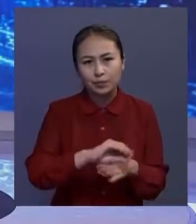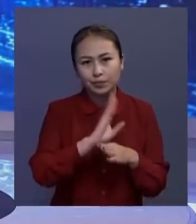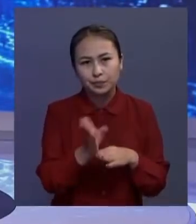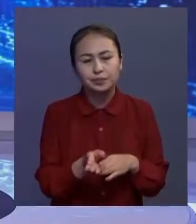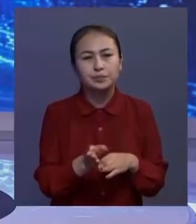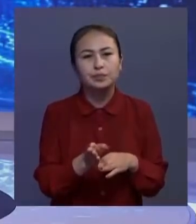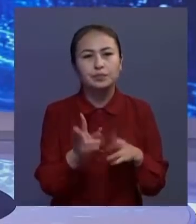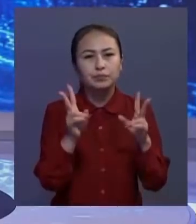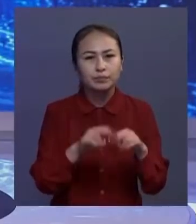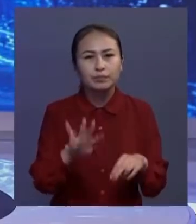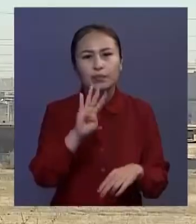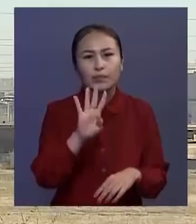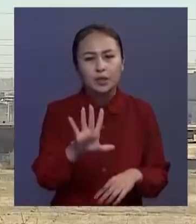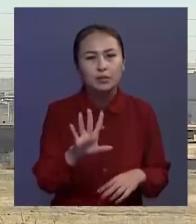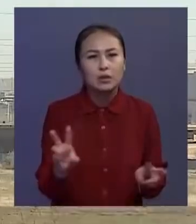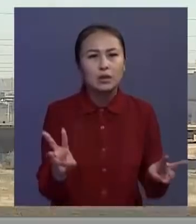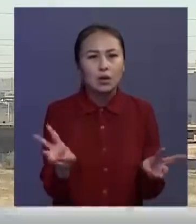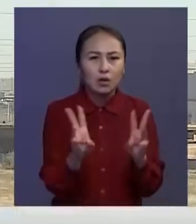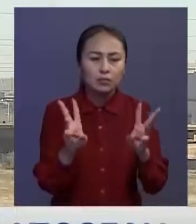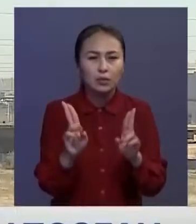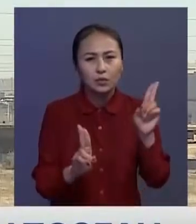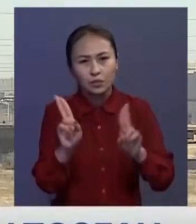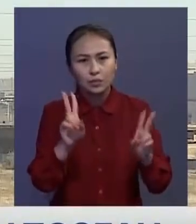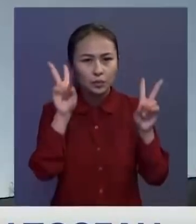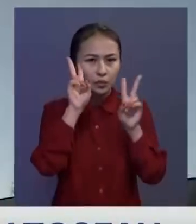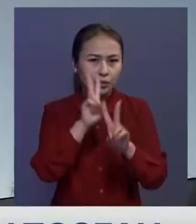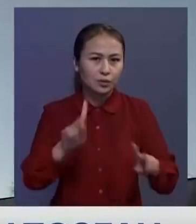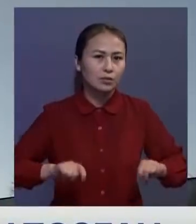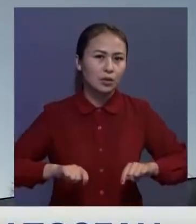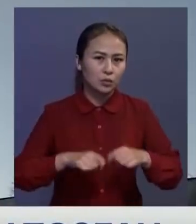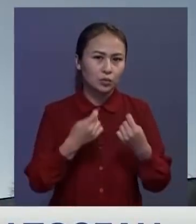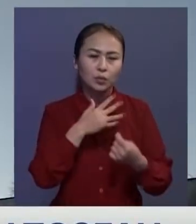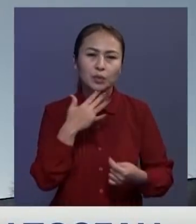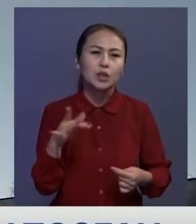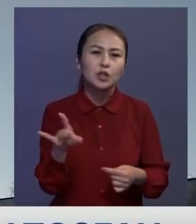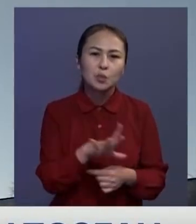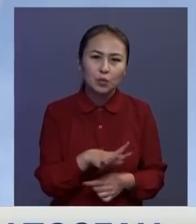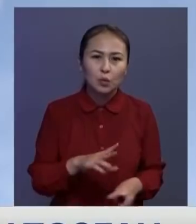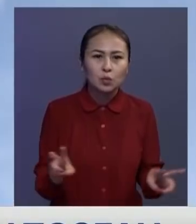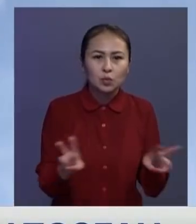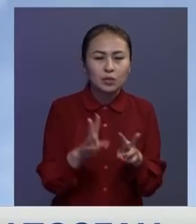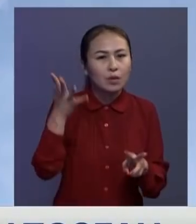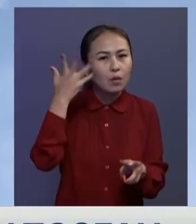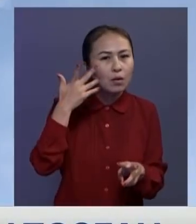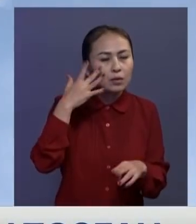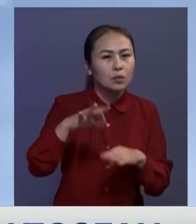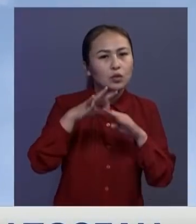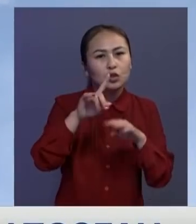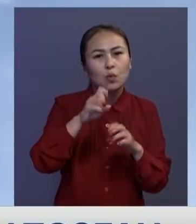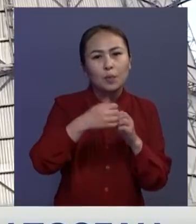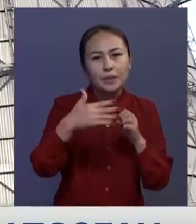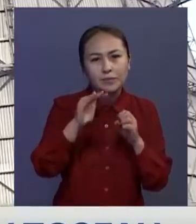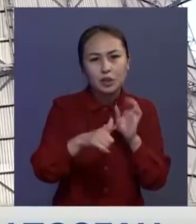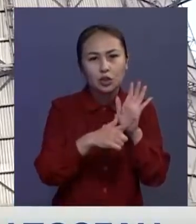нысанды тек серегелі 45-інде өрт қауапсадығының ережелер бұзылған анықталды. Сонымен бірге республикадағы өрт сөндіру кезінде қолдан ұлатын